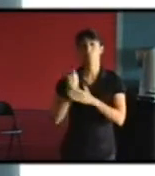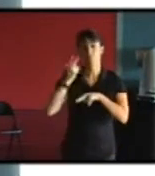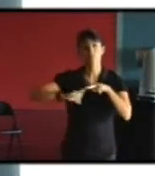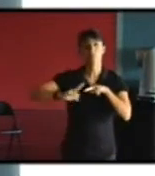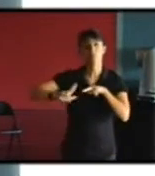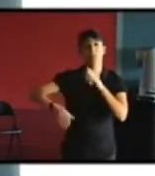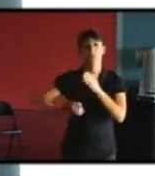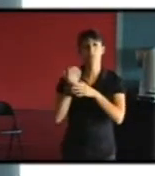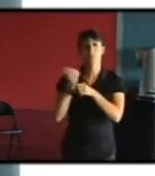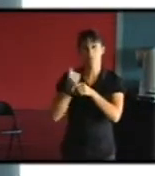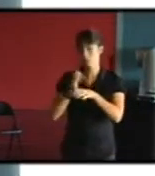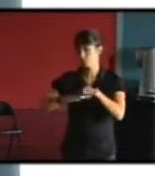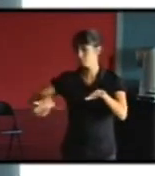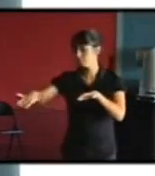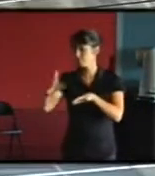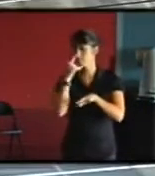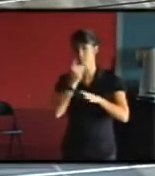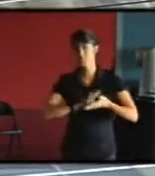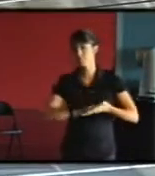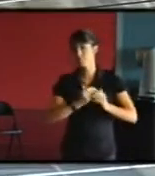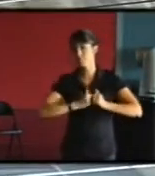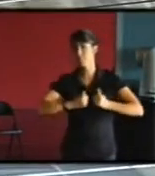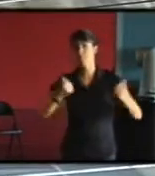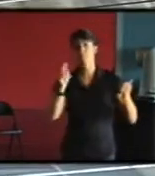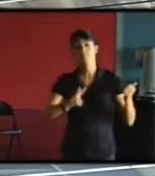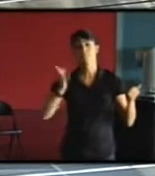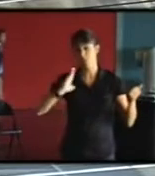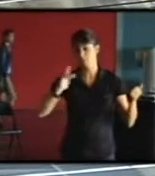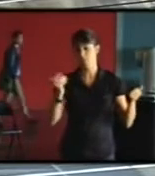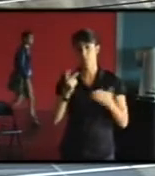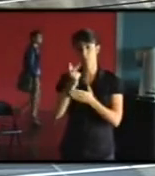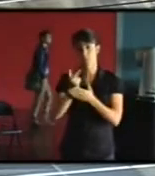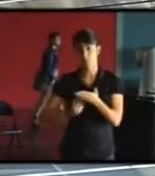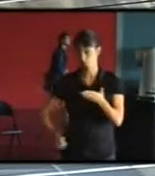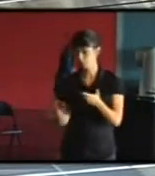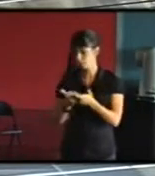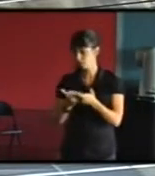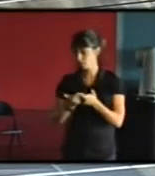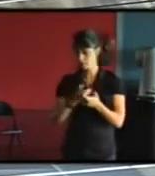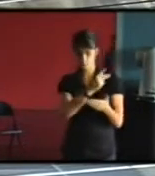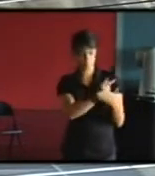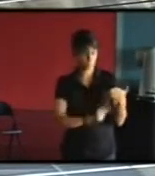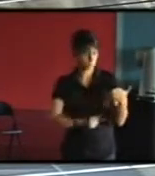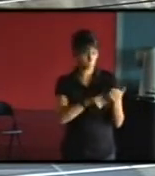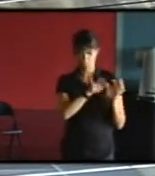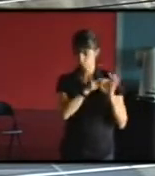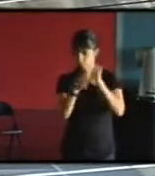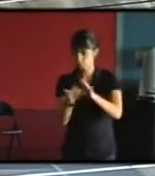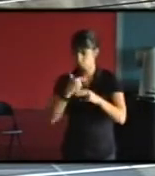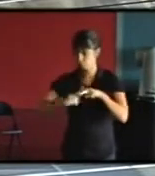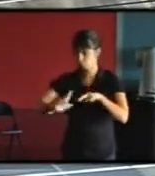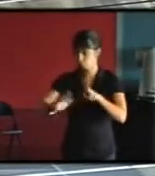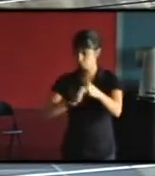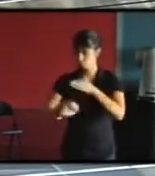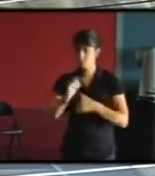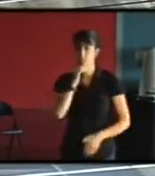pouvait construire vite et sur la base d'un plan dessiné alors il y a certaines opérations